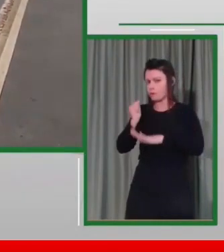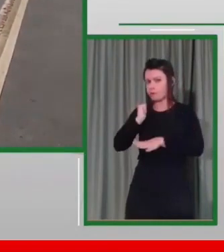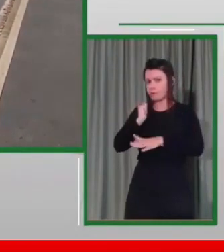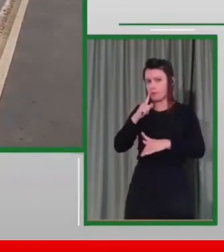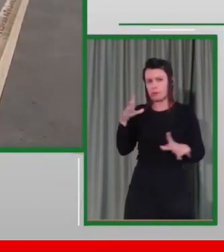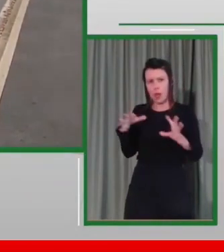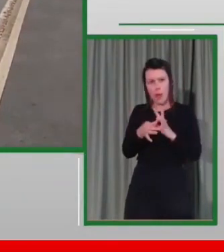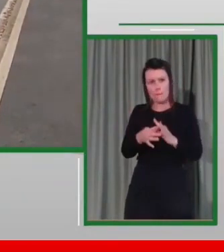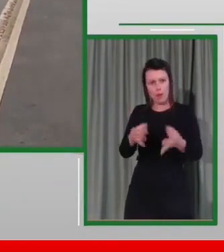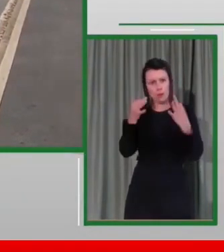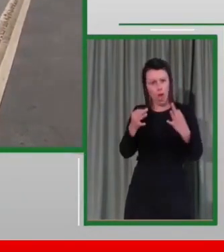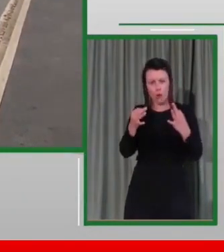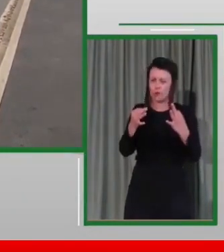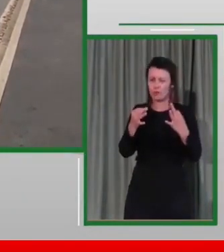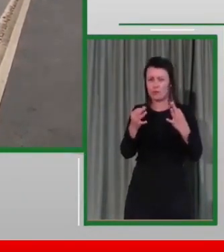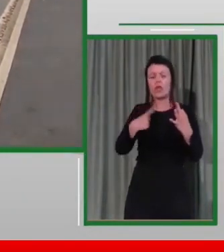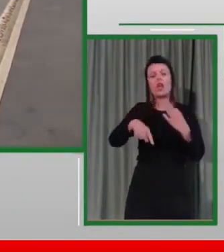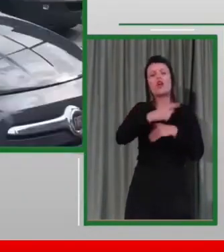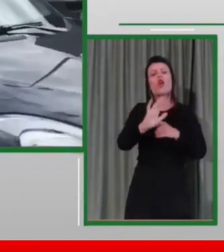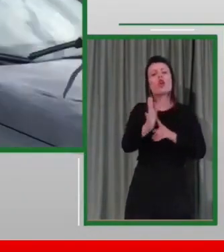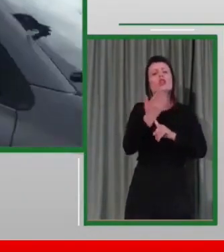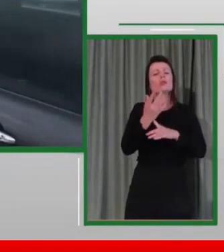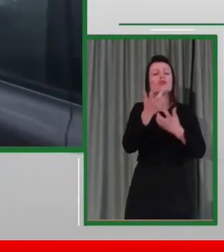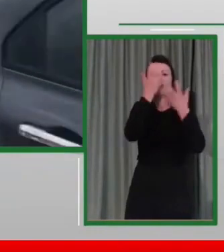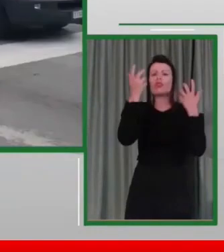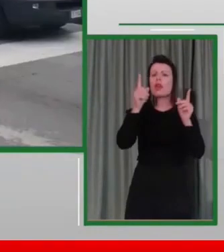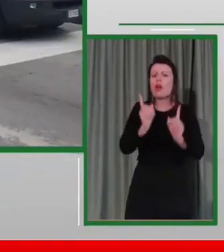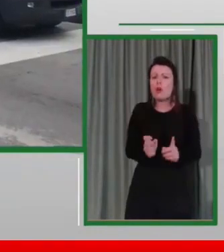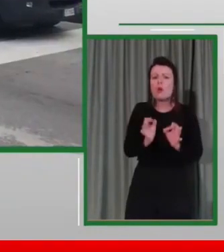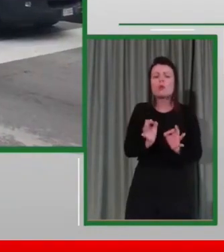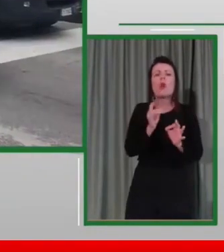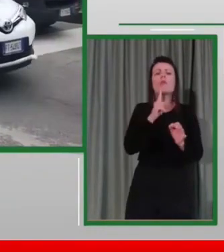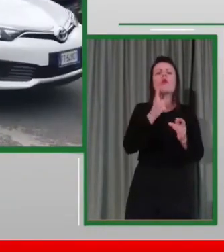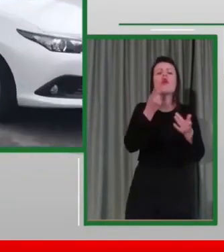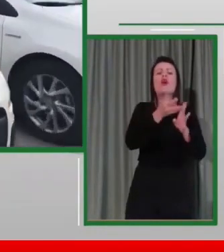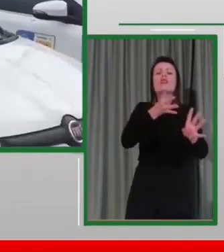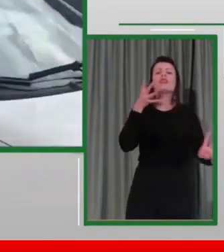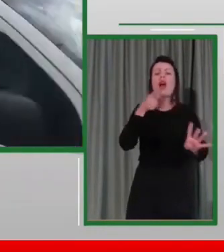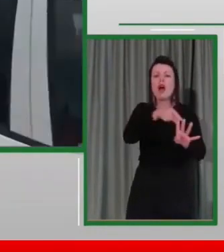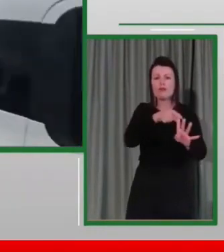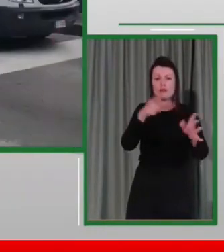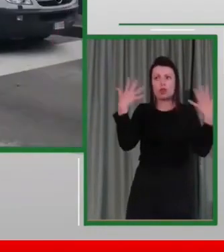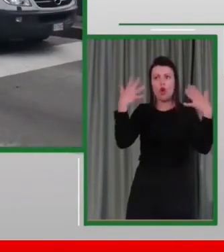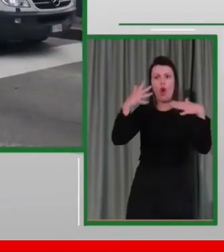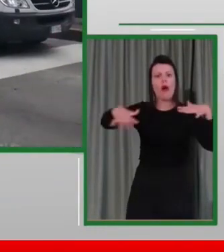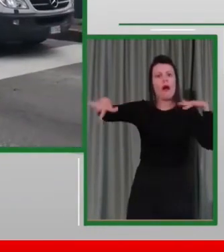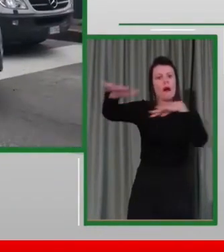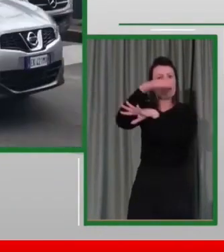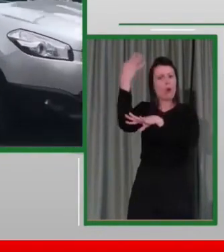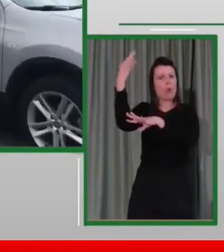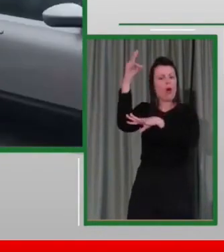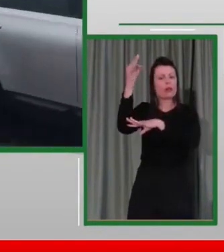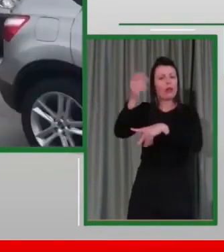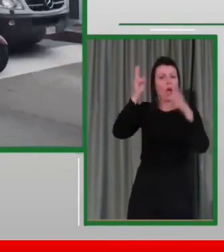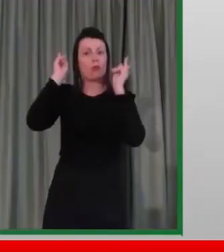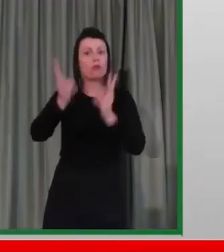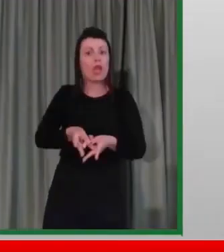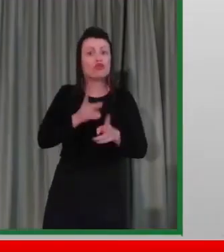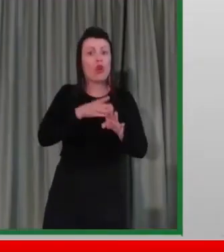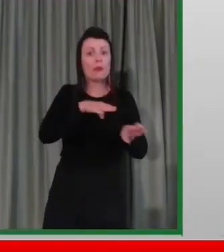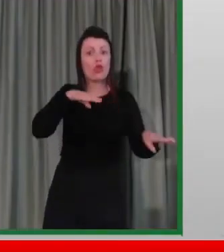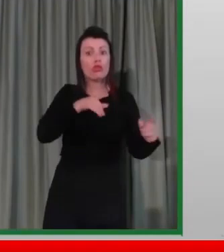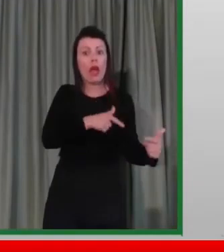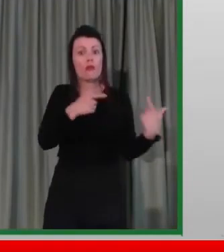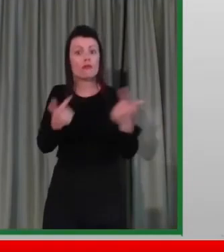la principale delle cause che peggiorano la qualità dell'aria nelle nostre aree metropolitane e nell'intero Baccino Padano.